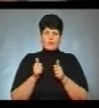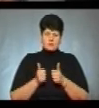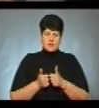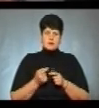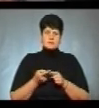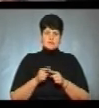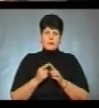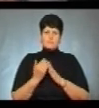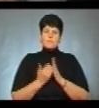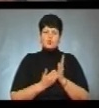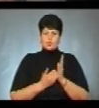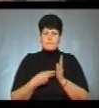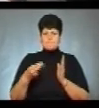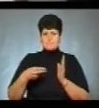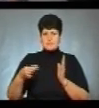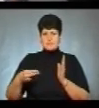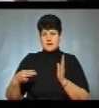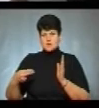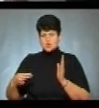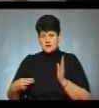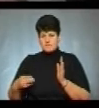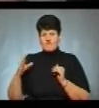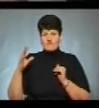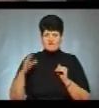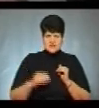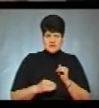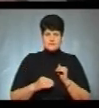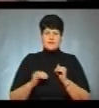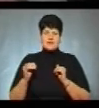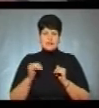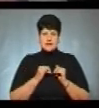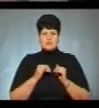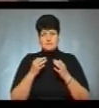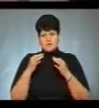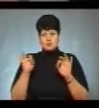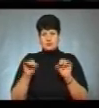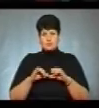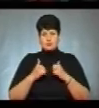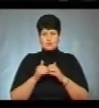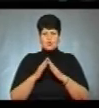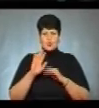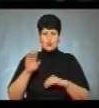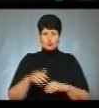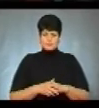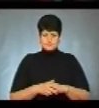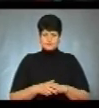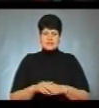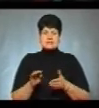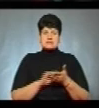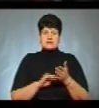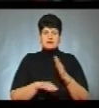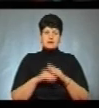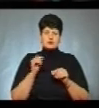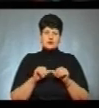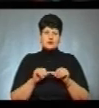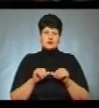цей протокол, підписуємо всі і відпускаємо комісію додому. Секретар виборчої дільниці номер 61